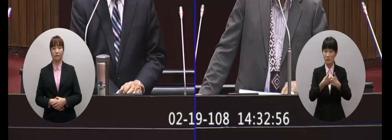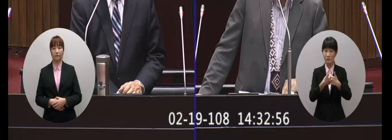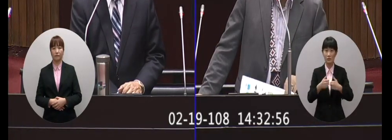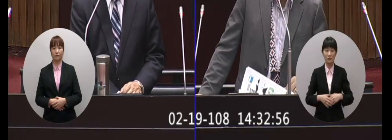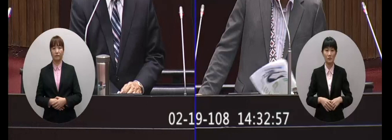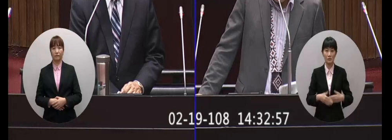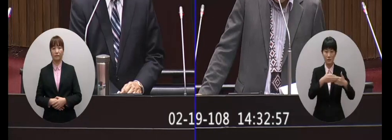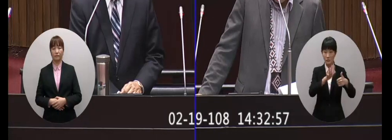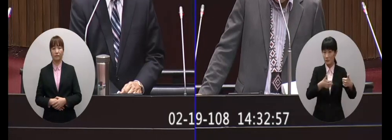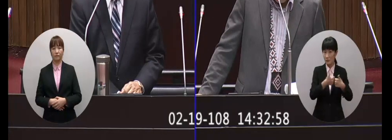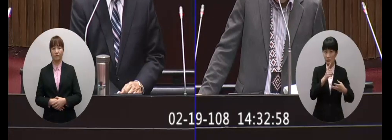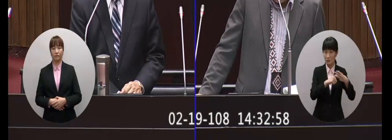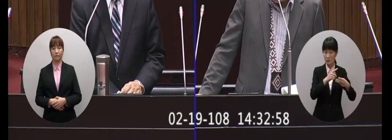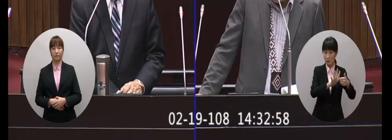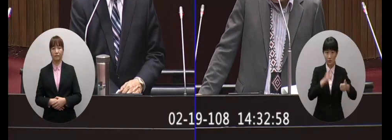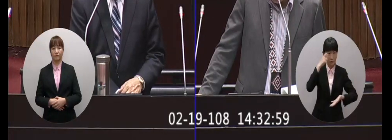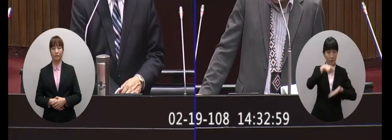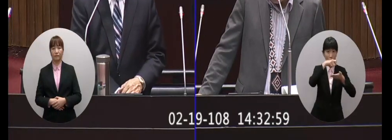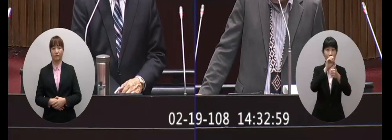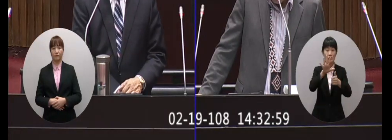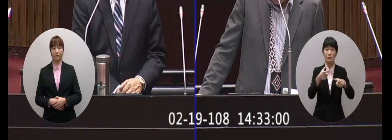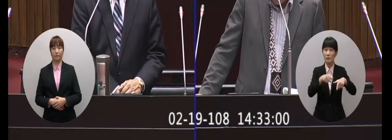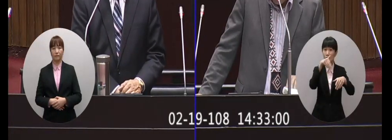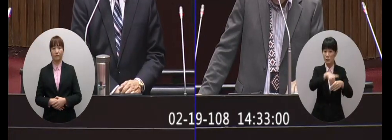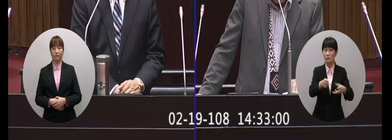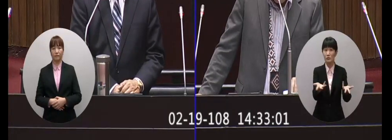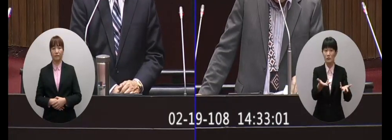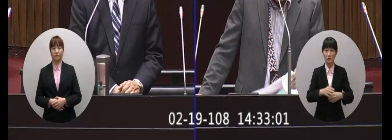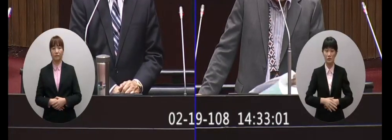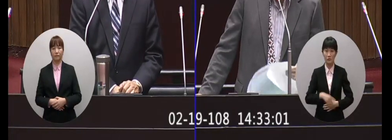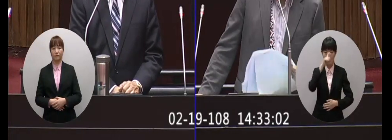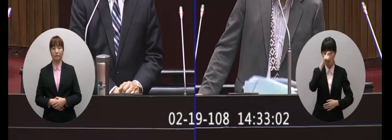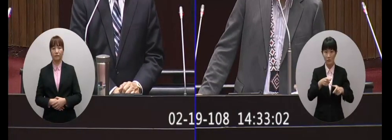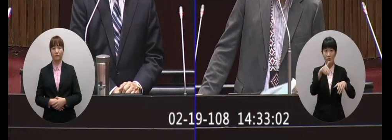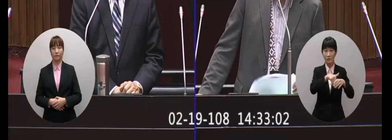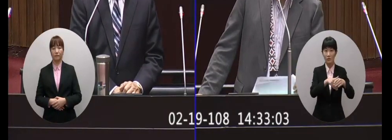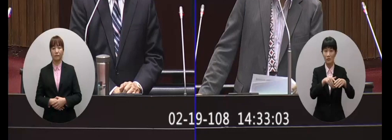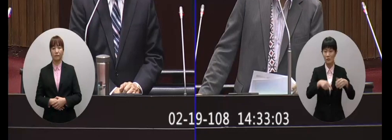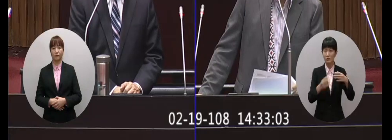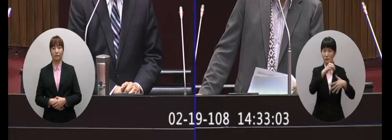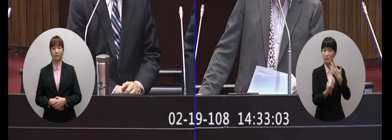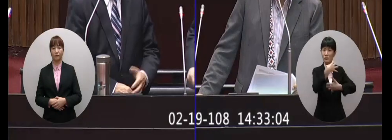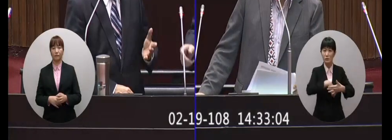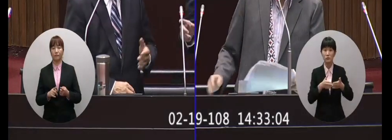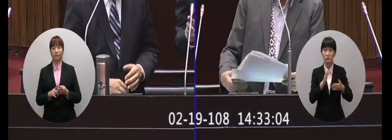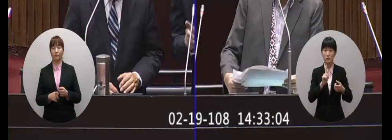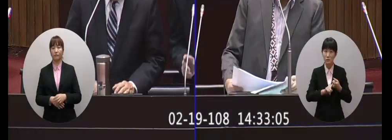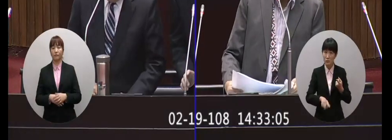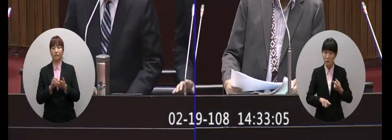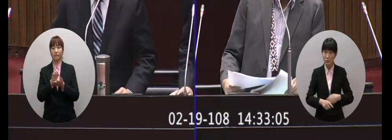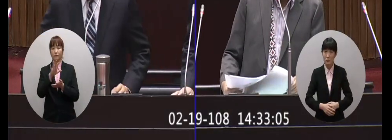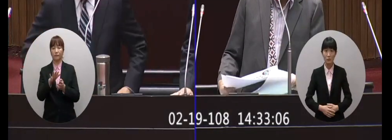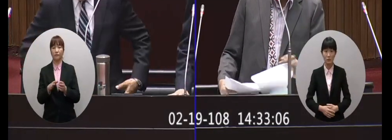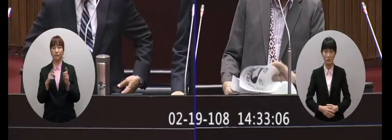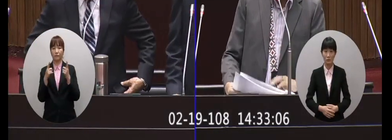入委會的主委你提出來這個公投把這個公投要納入是不是跟委員